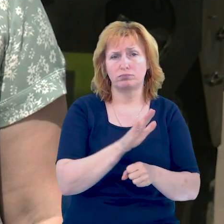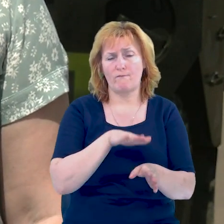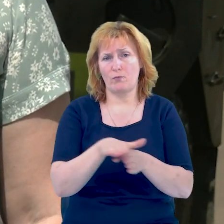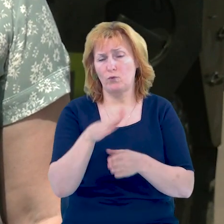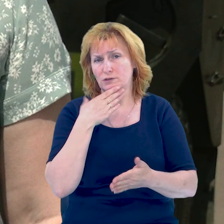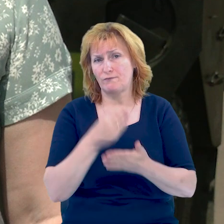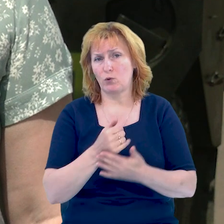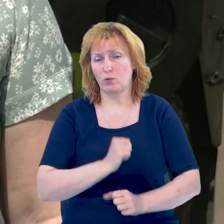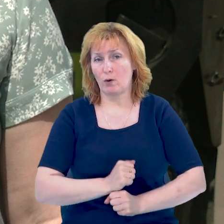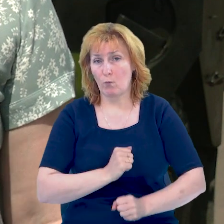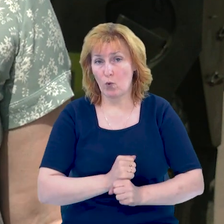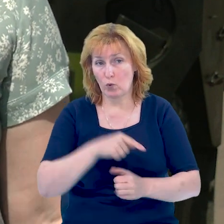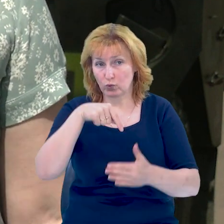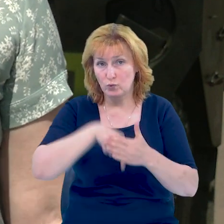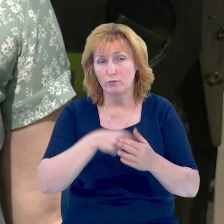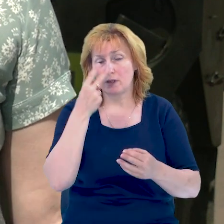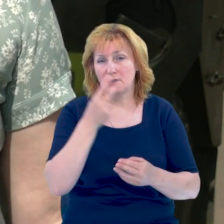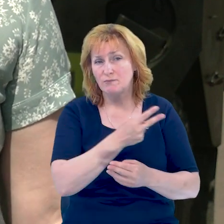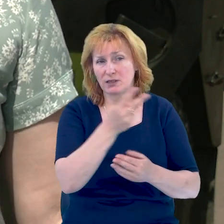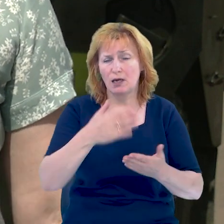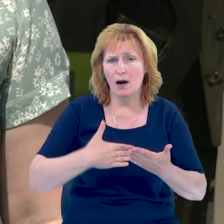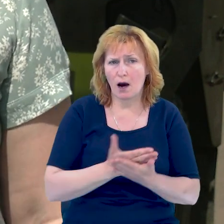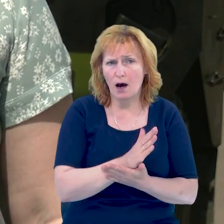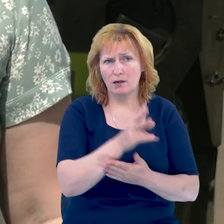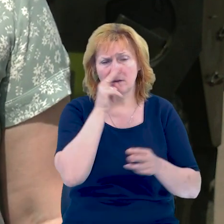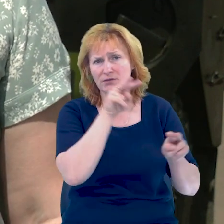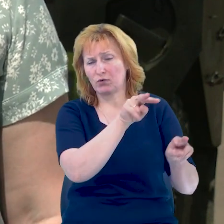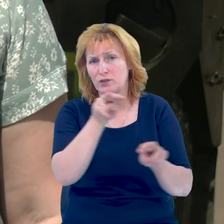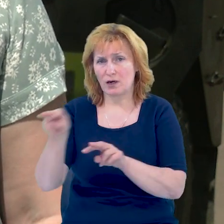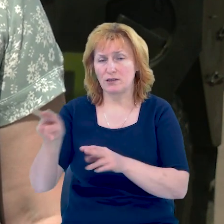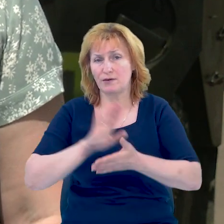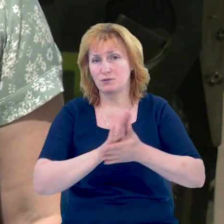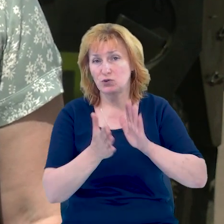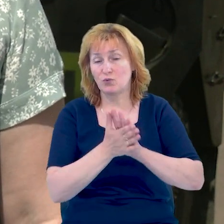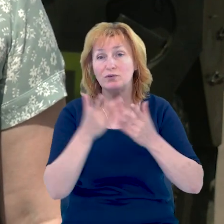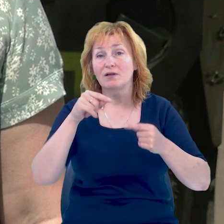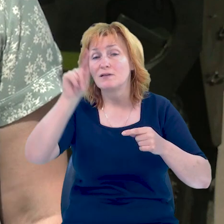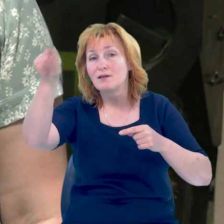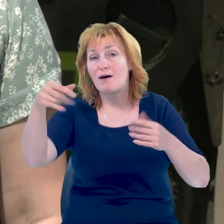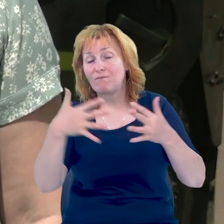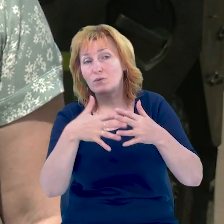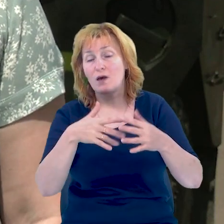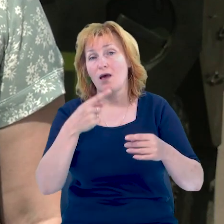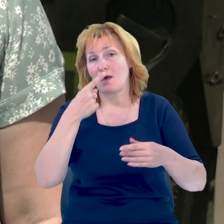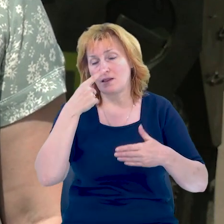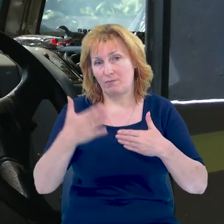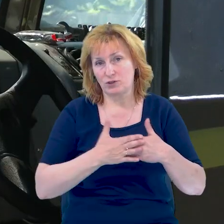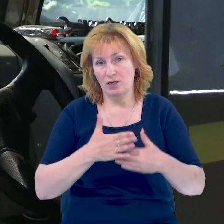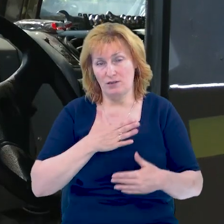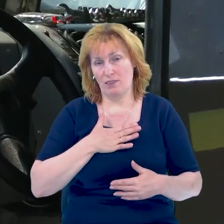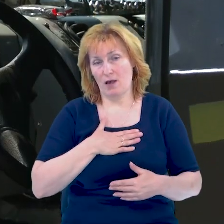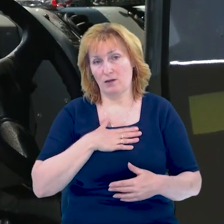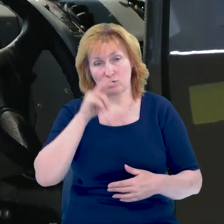роботу, дивитися на карти, спостерігати за ситуацією і більше наближати нашу перемогу.